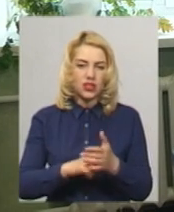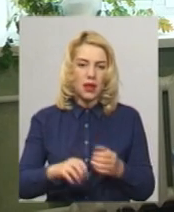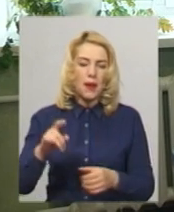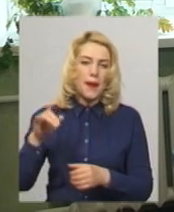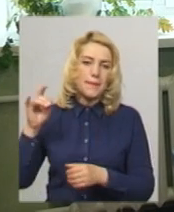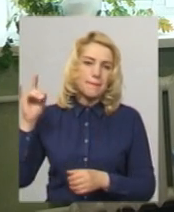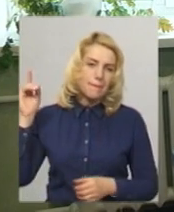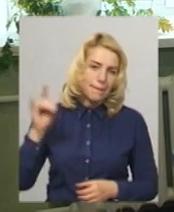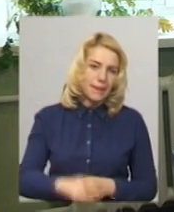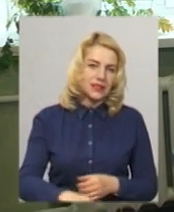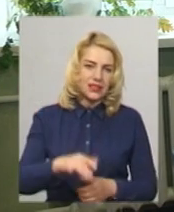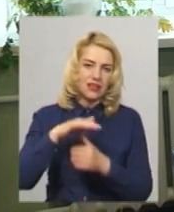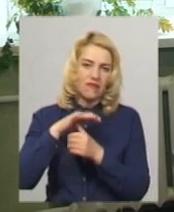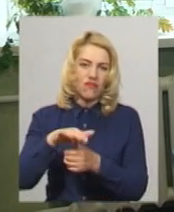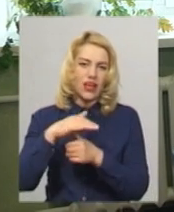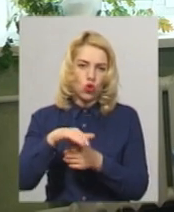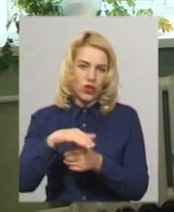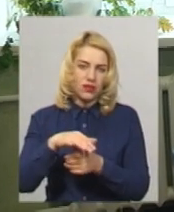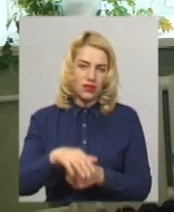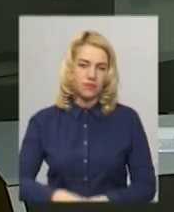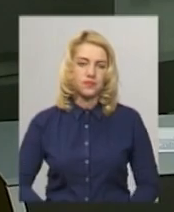-8. І проводяться інші слідчі дії.